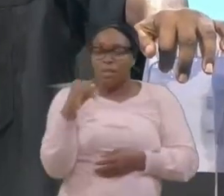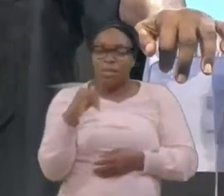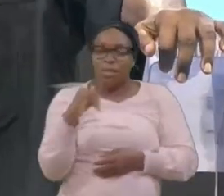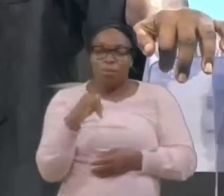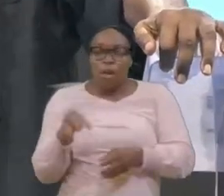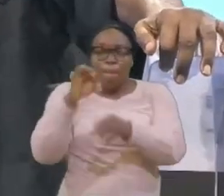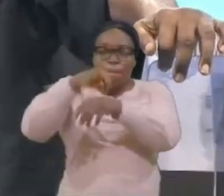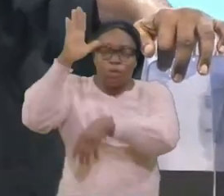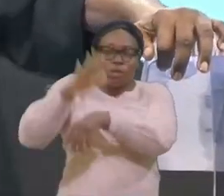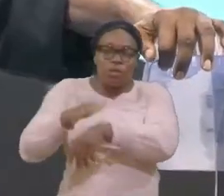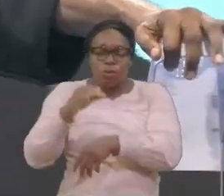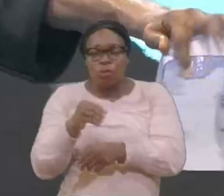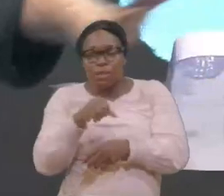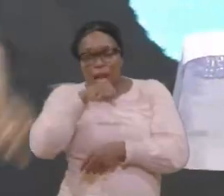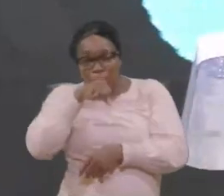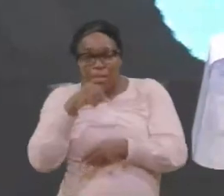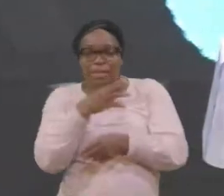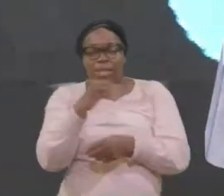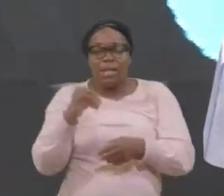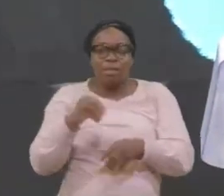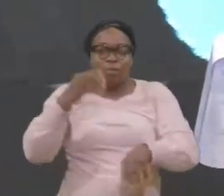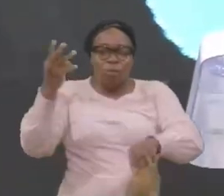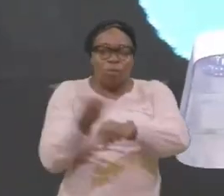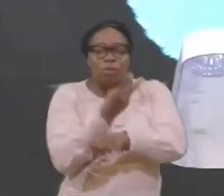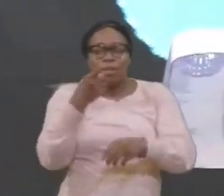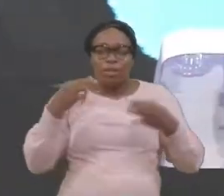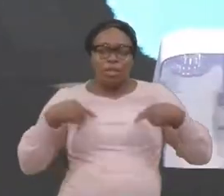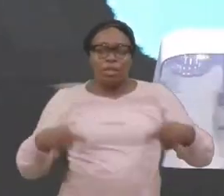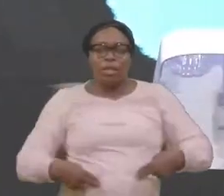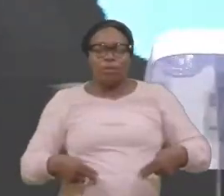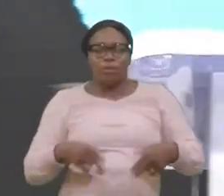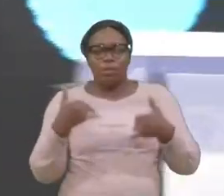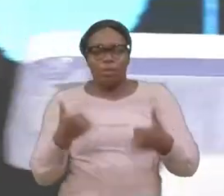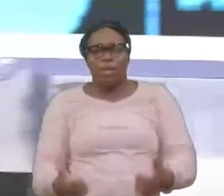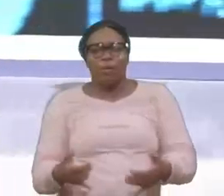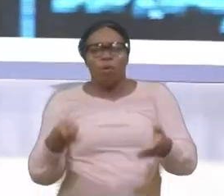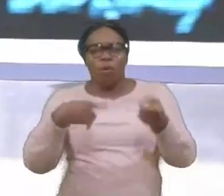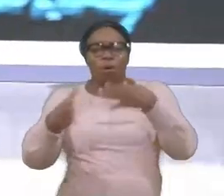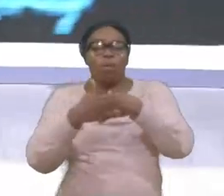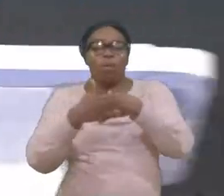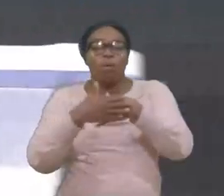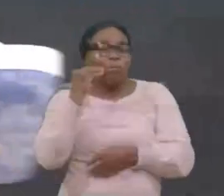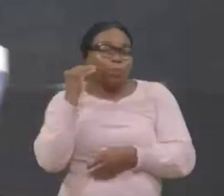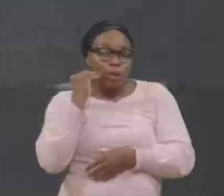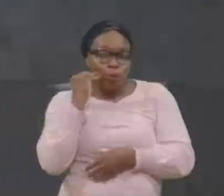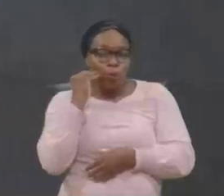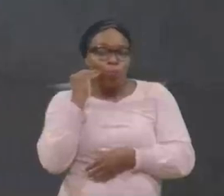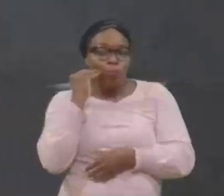'affiatifoïde, Parler de toutes choses, Maintenant, Il est revenu à la maison, Et comme il est revenu à la maison,